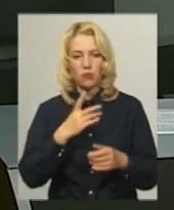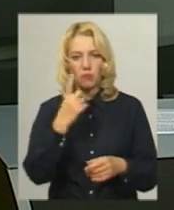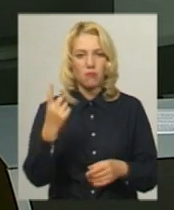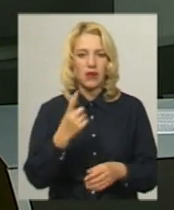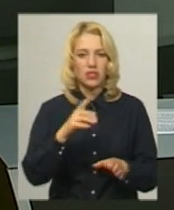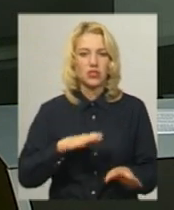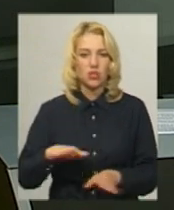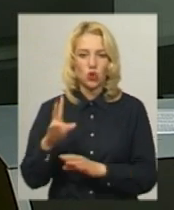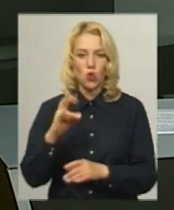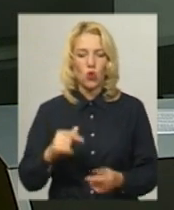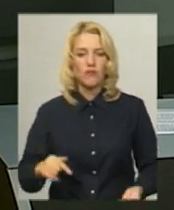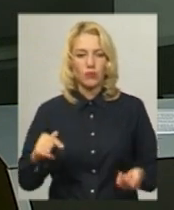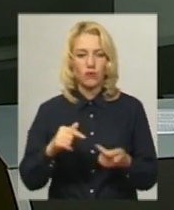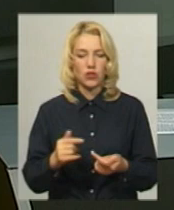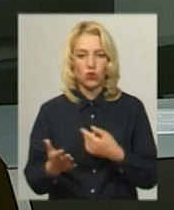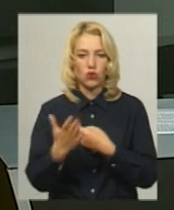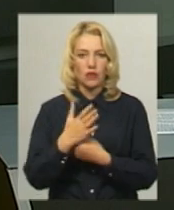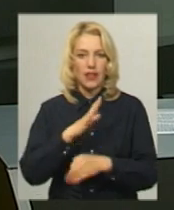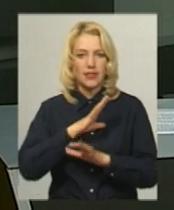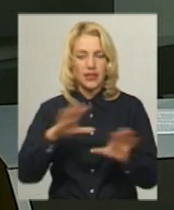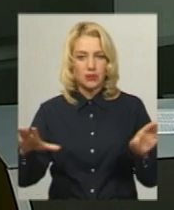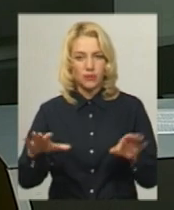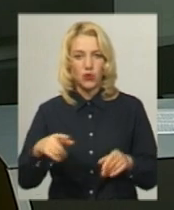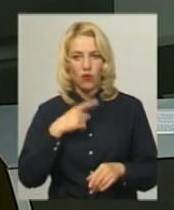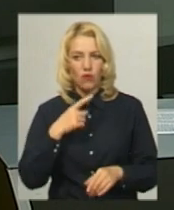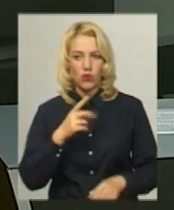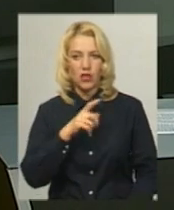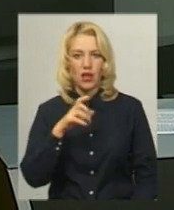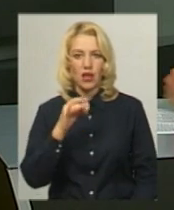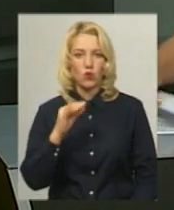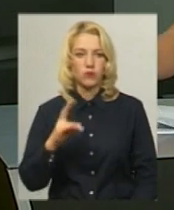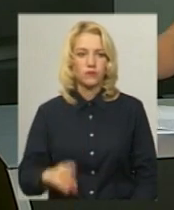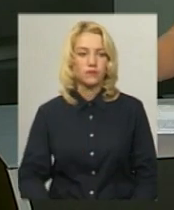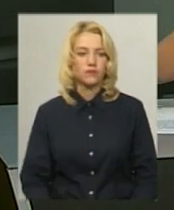заступник, але відповідного розпорядження ще не надходило, додає Олег Карун.